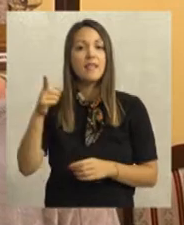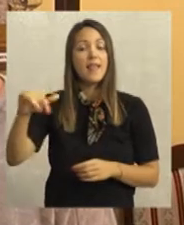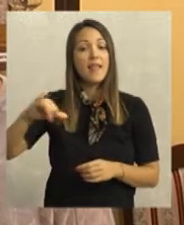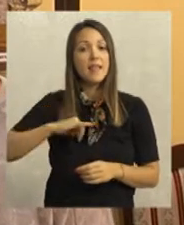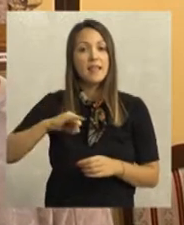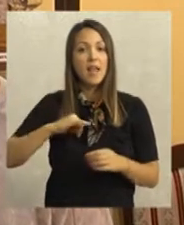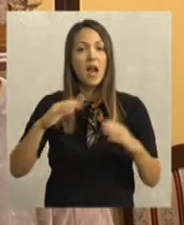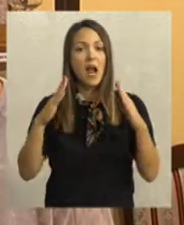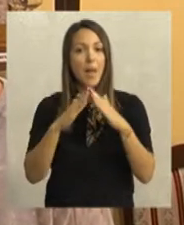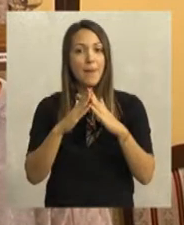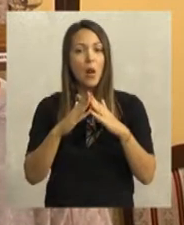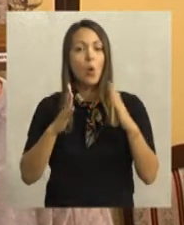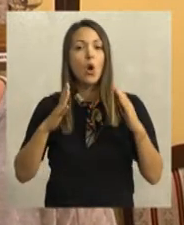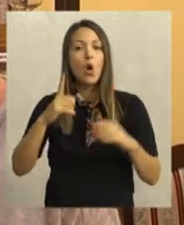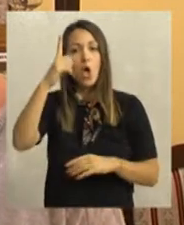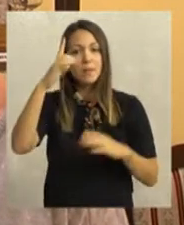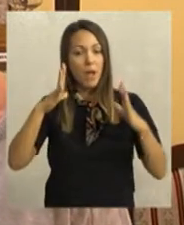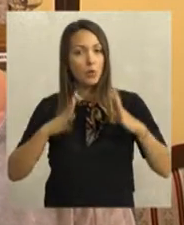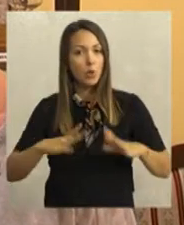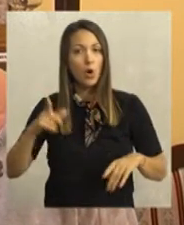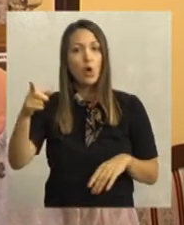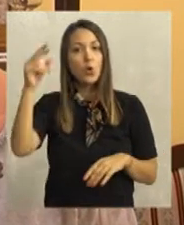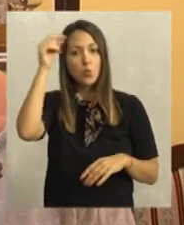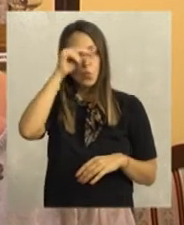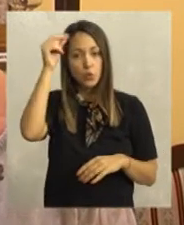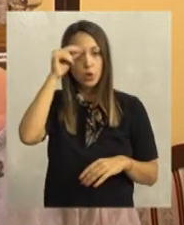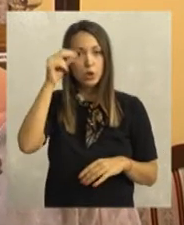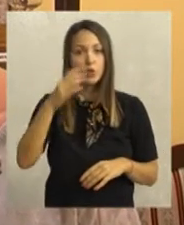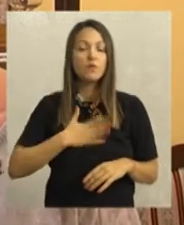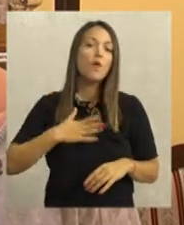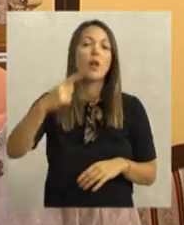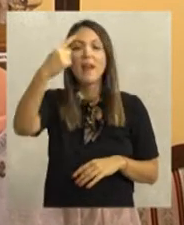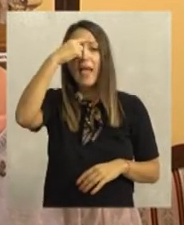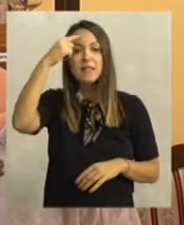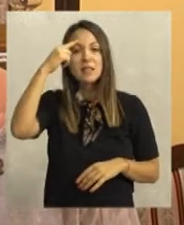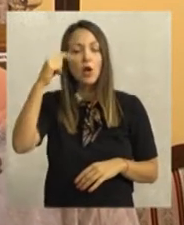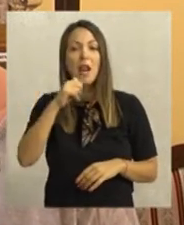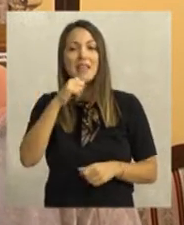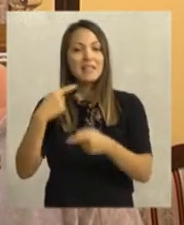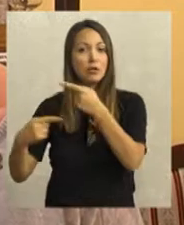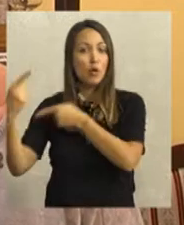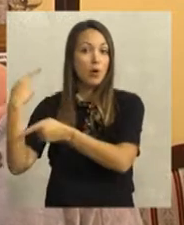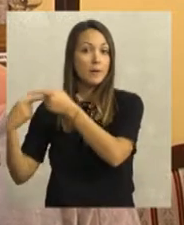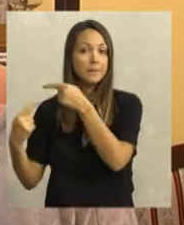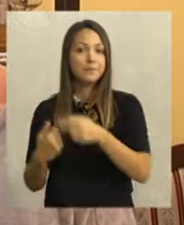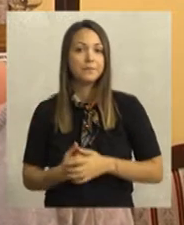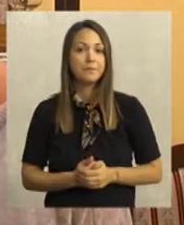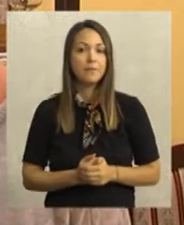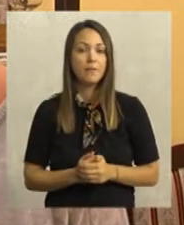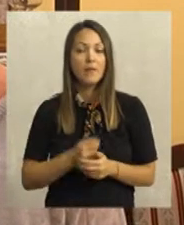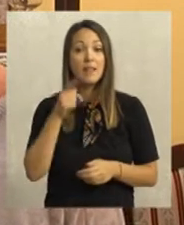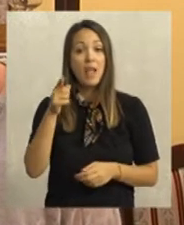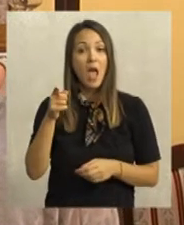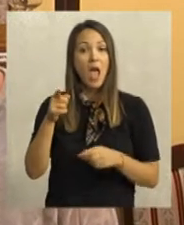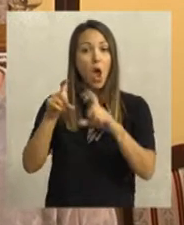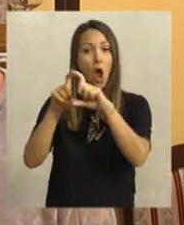da vide kapelu Gospe od Mira. Mislim da oni to čak i uče u svojoj nacionalnoj istoriji. Tako